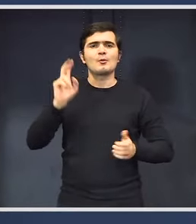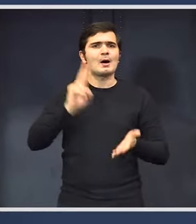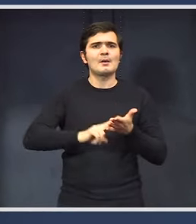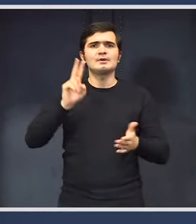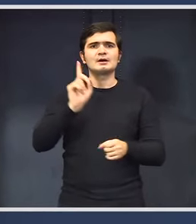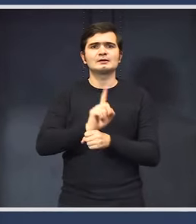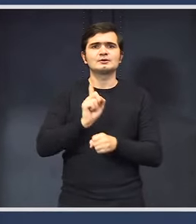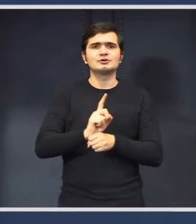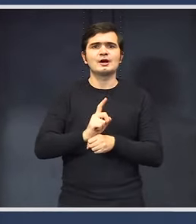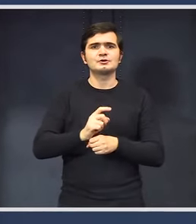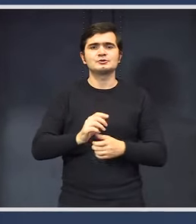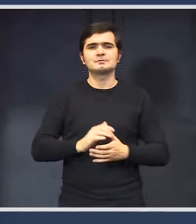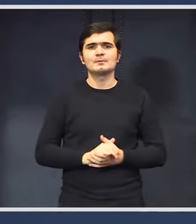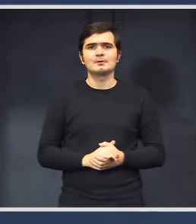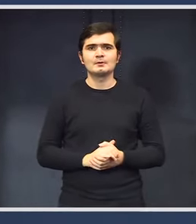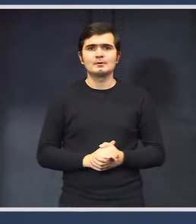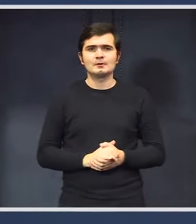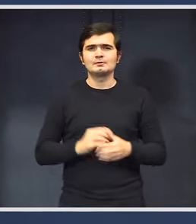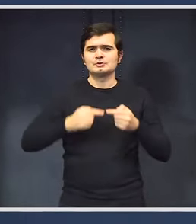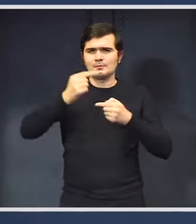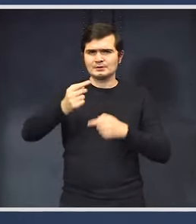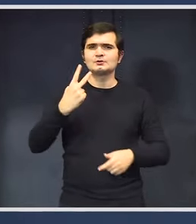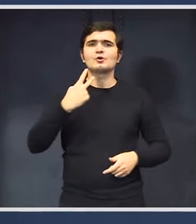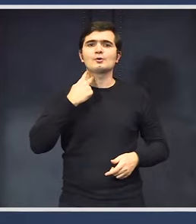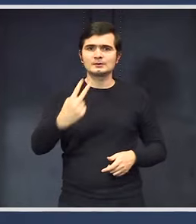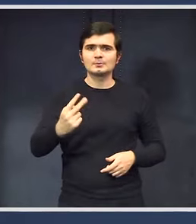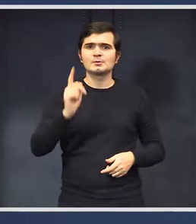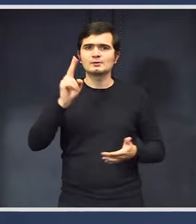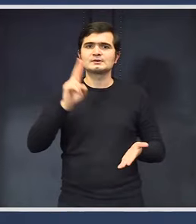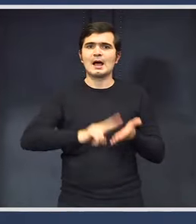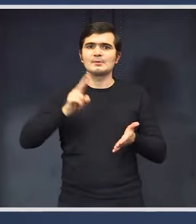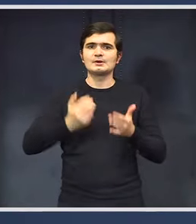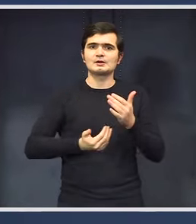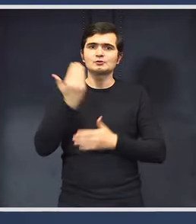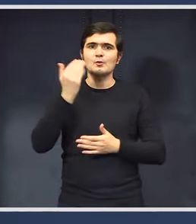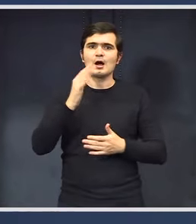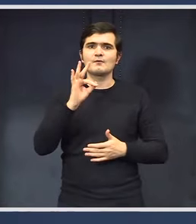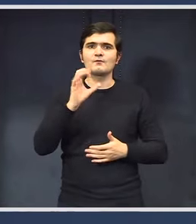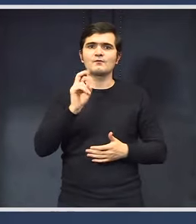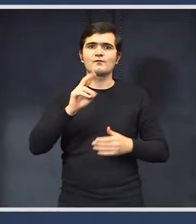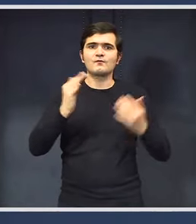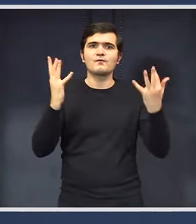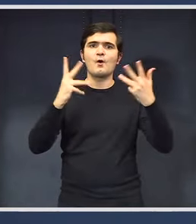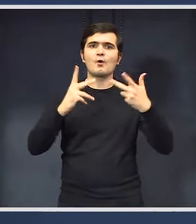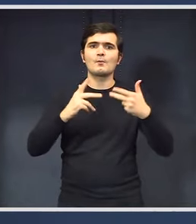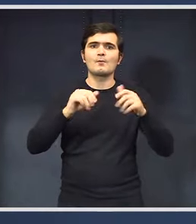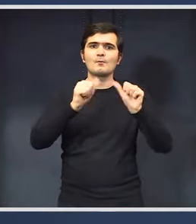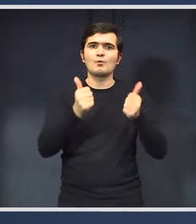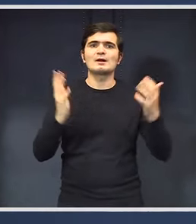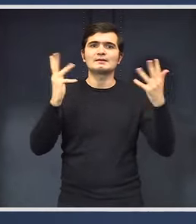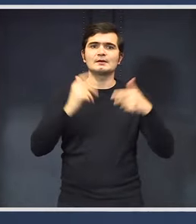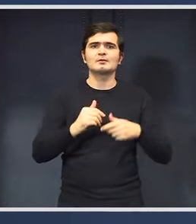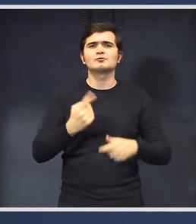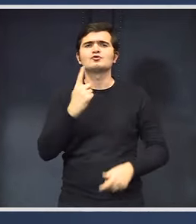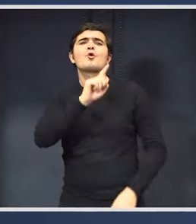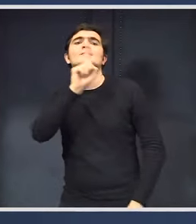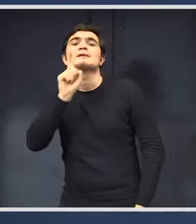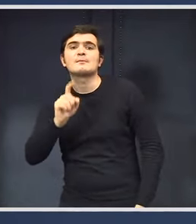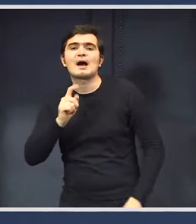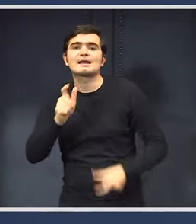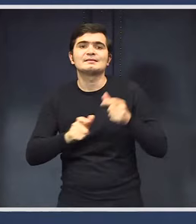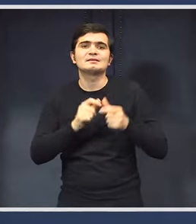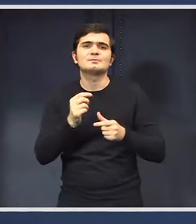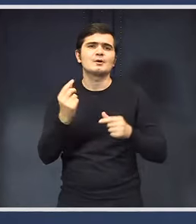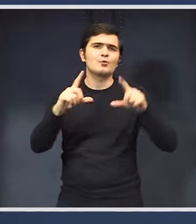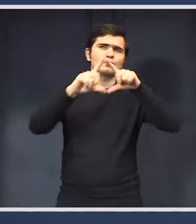nimic care să ne îngrijoreze. Avea peste două săptămâni va fi aplicată noua formulă. Corect, corect. Dacă se mai poate o întrebare referitor la un